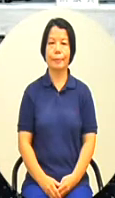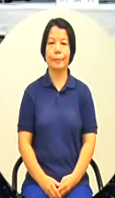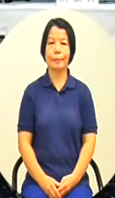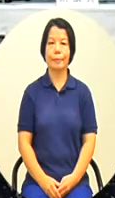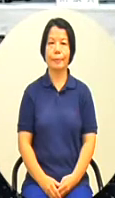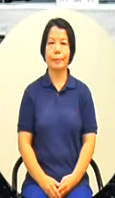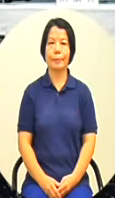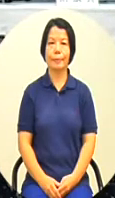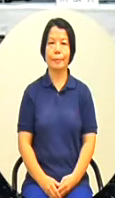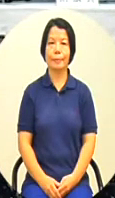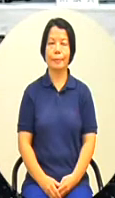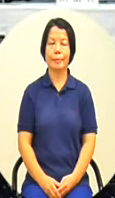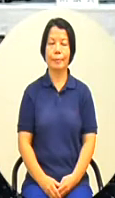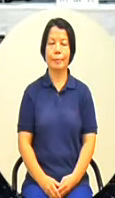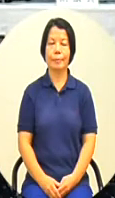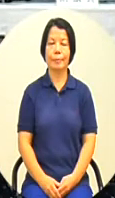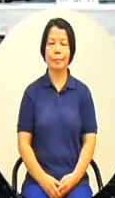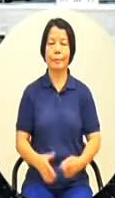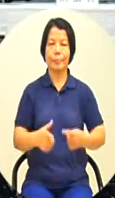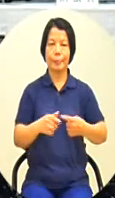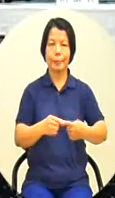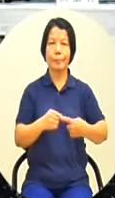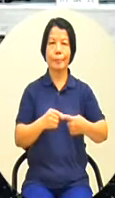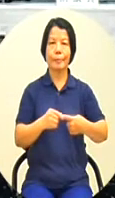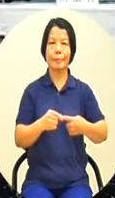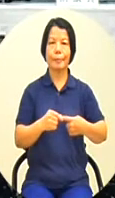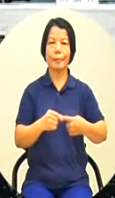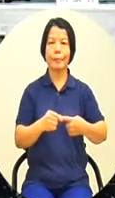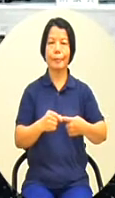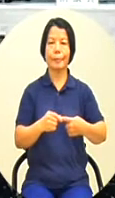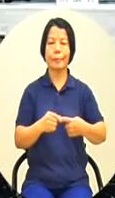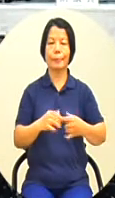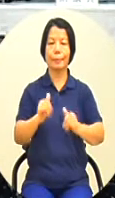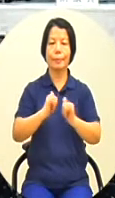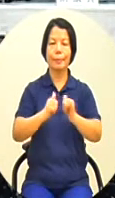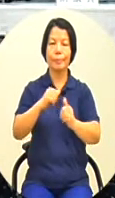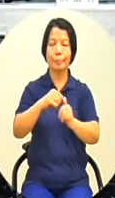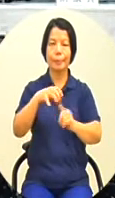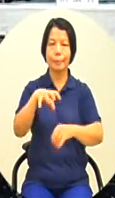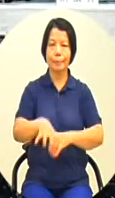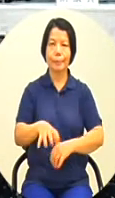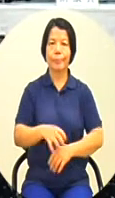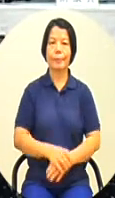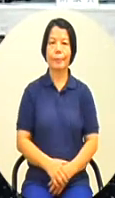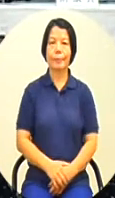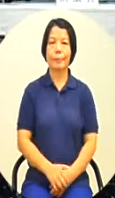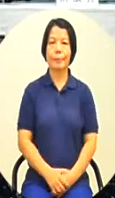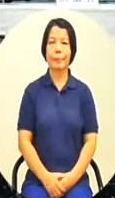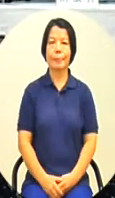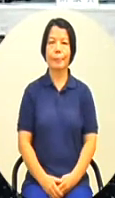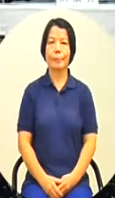總共有10案第1案是由社會局高雄市政府